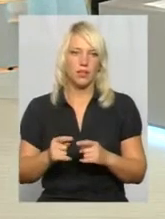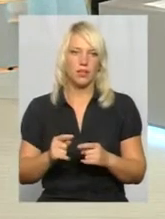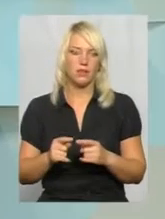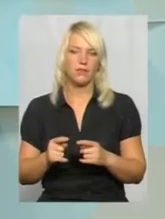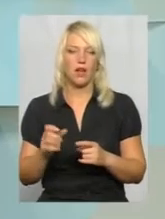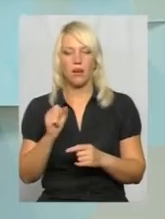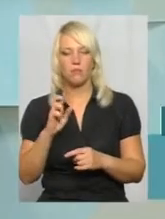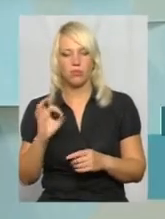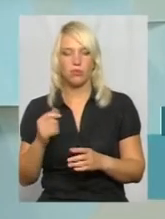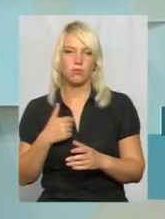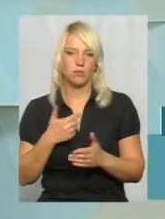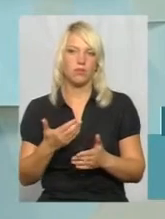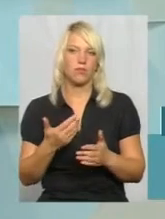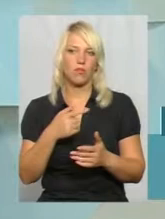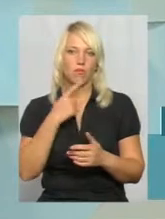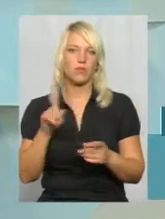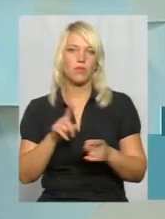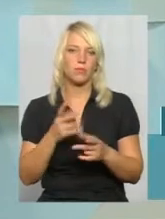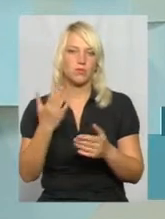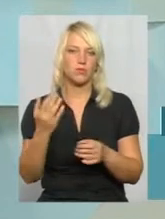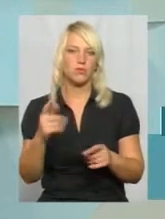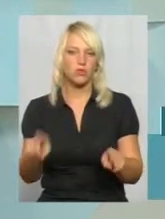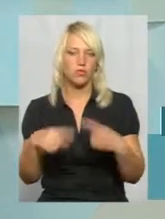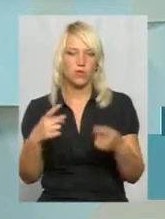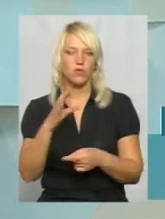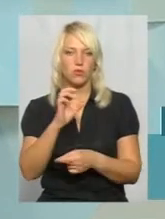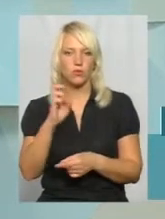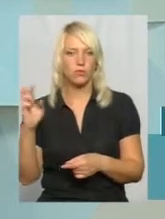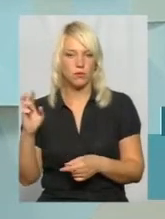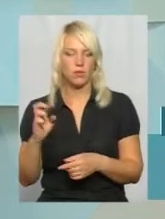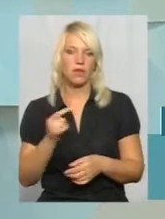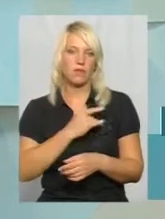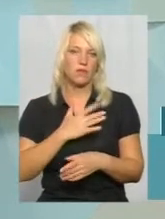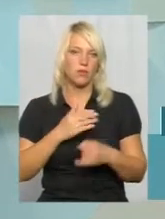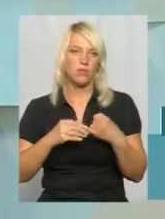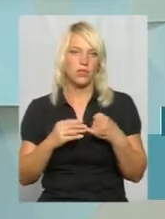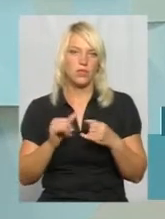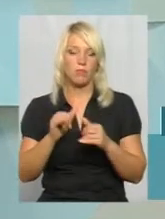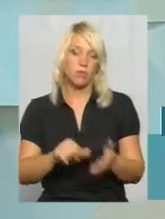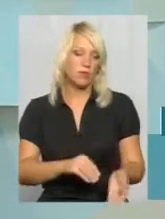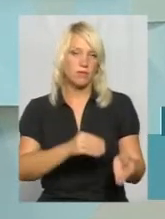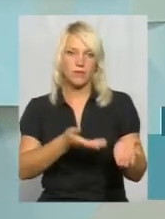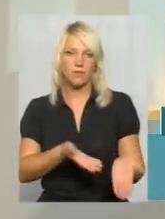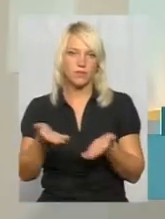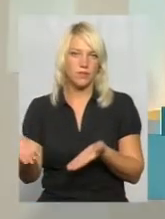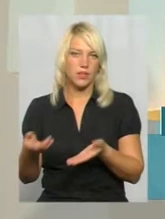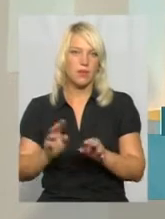створювати ОСББ, приватизовувати землю і собі встановлювати паркани такі, як потрібно.